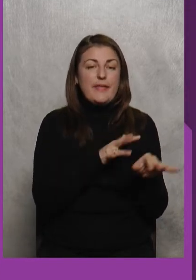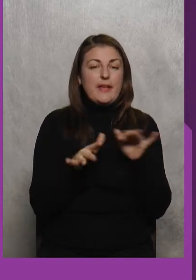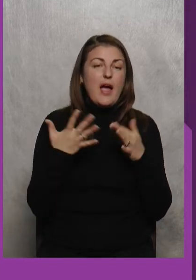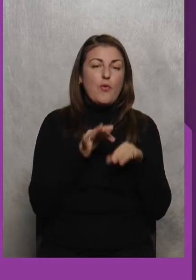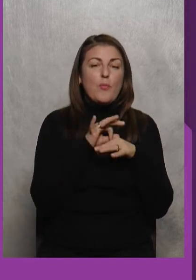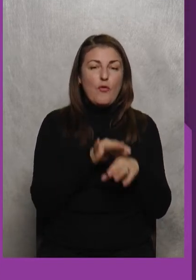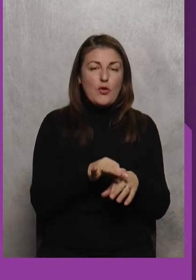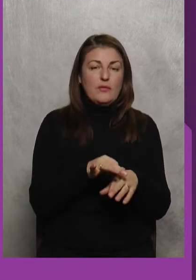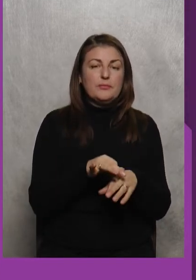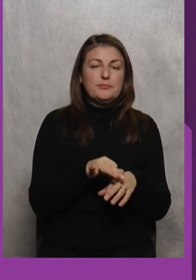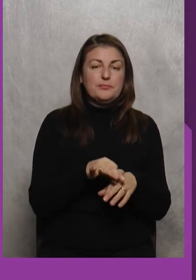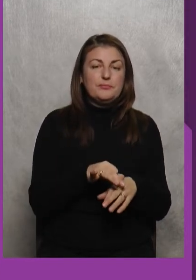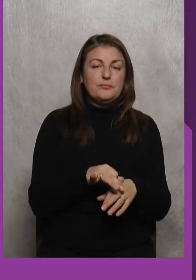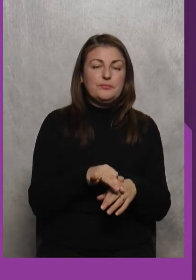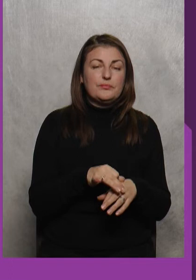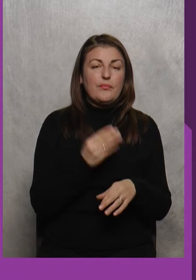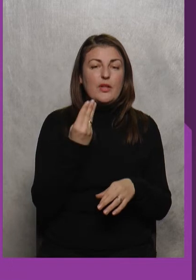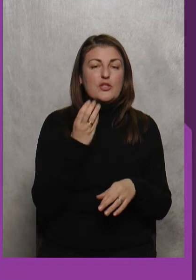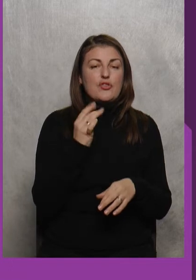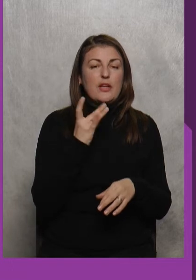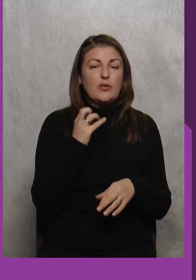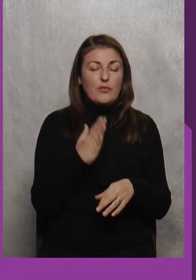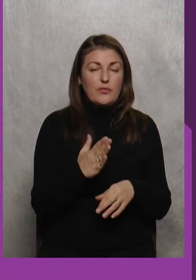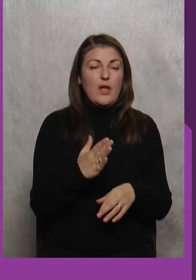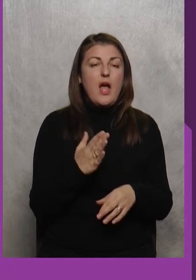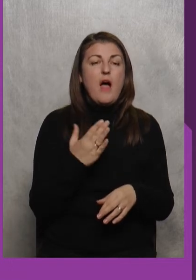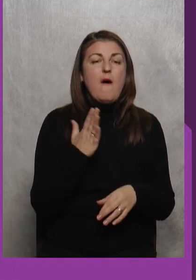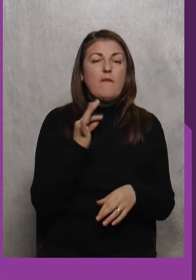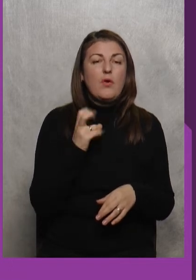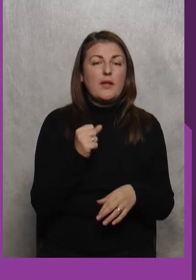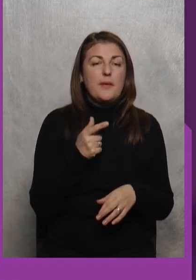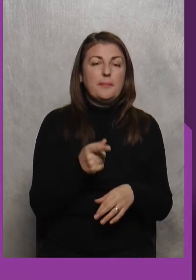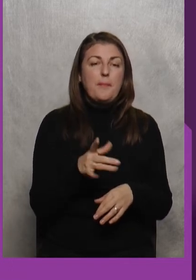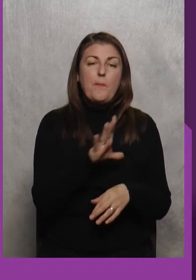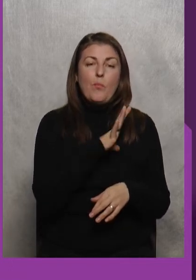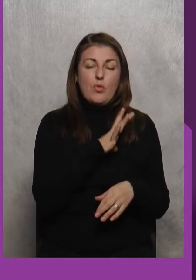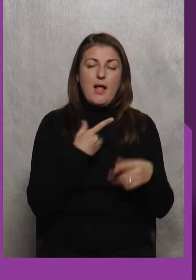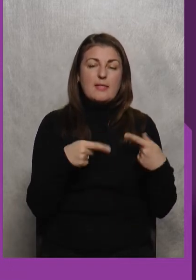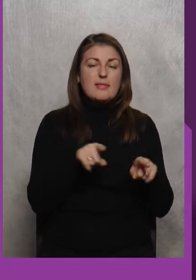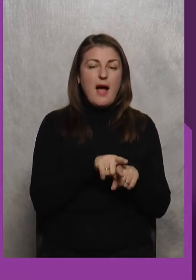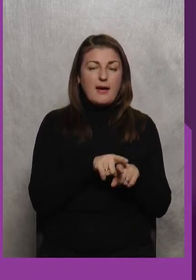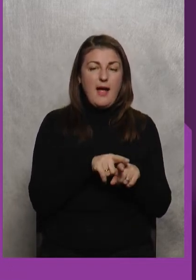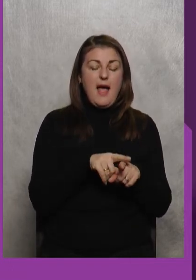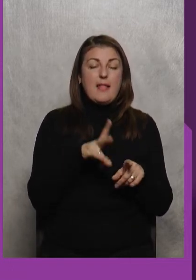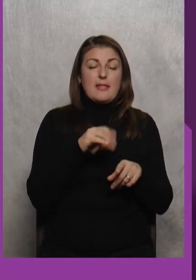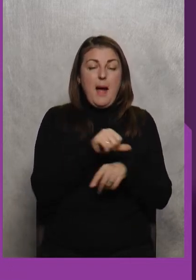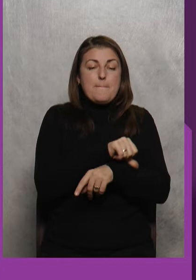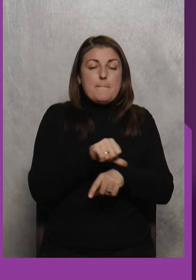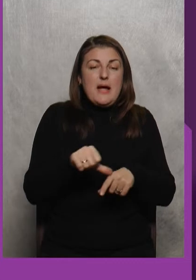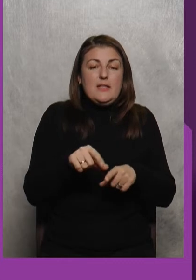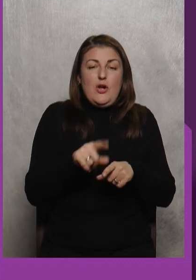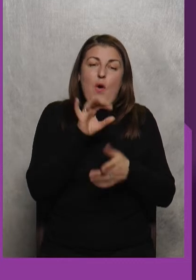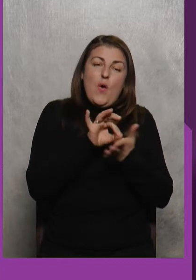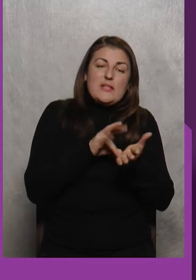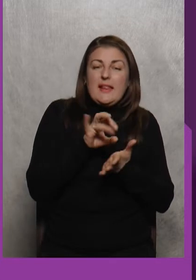проводив Шеретов Вона Була така На межі Оцінка